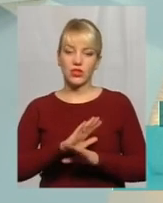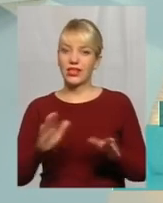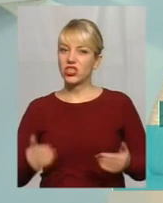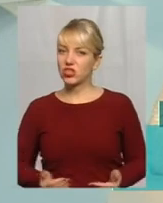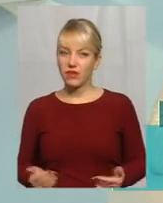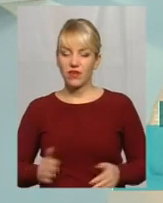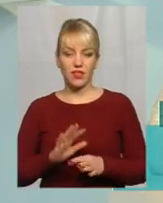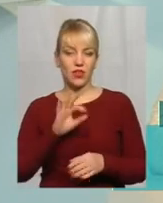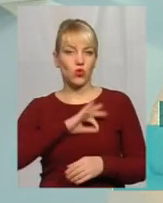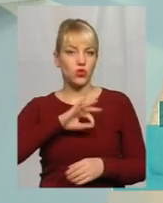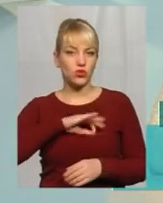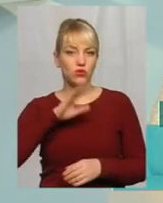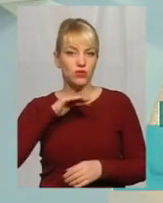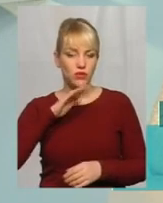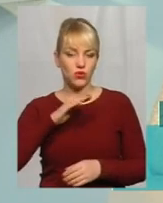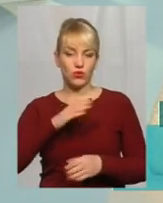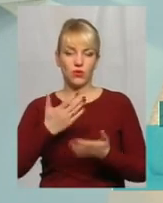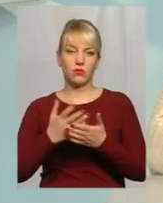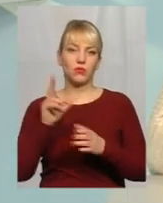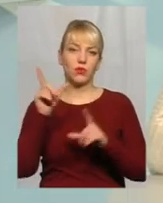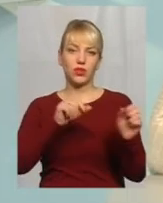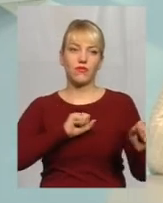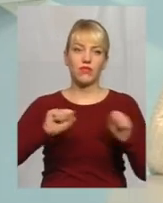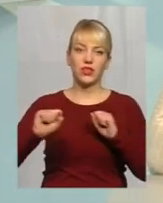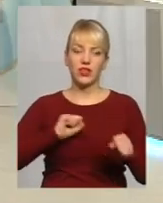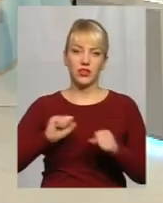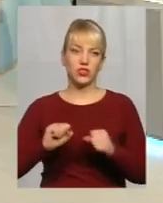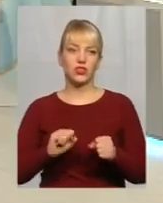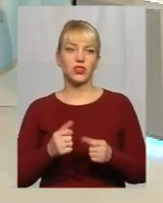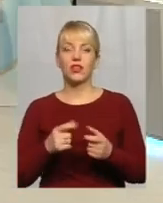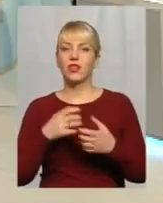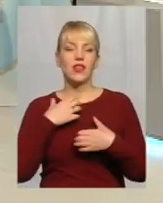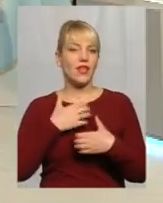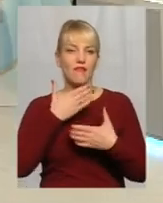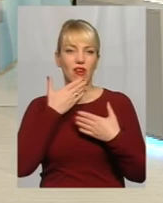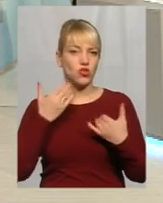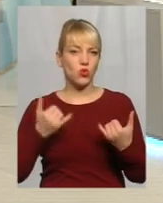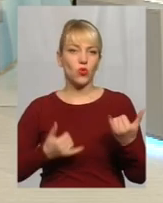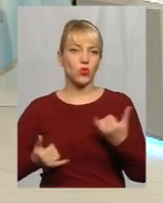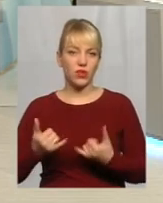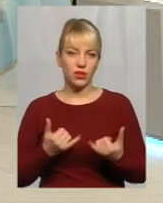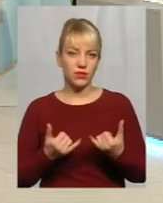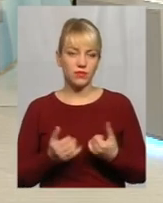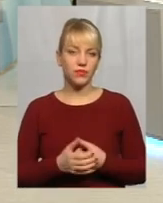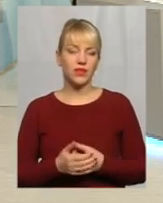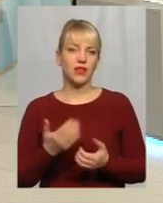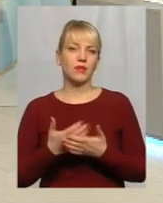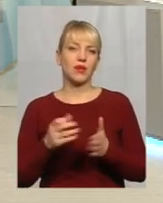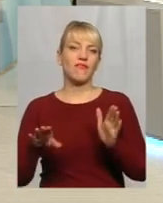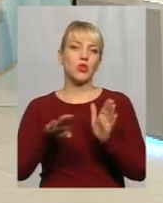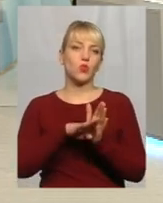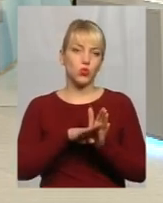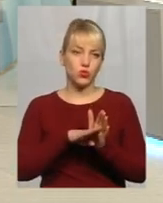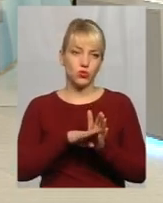послуги, або поїхав там в відрядження, ну, неважно куди, на відпустку